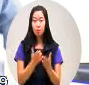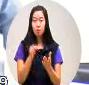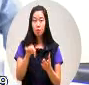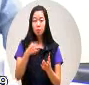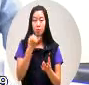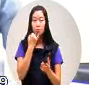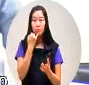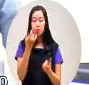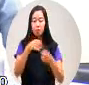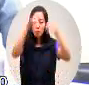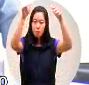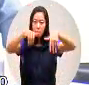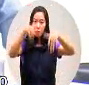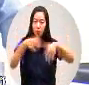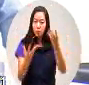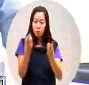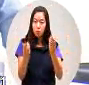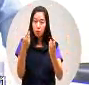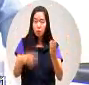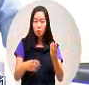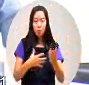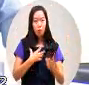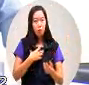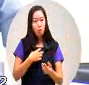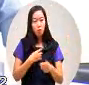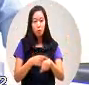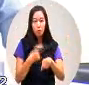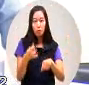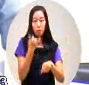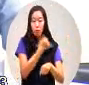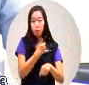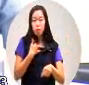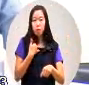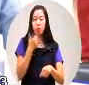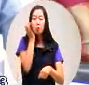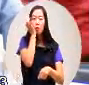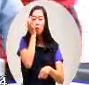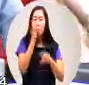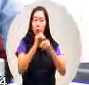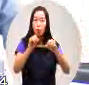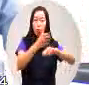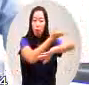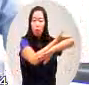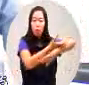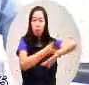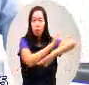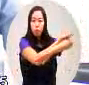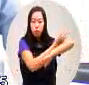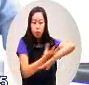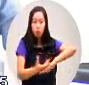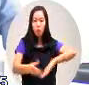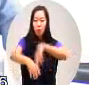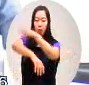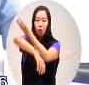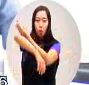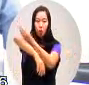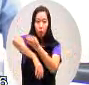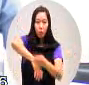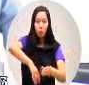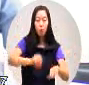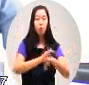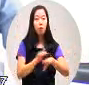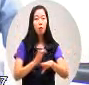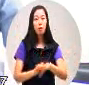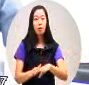雨量它的危险性可能土石将来会往两复心里内会